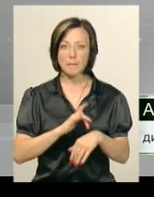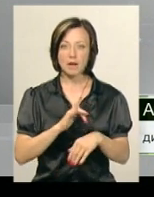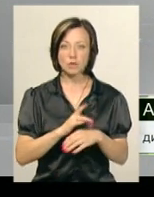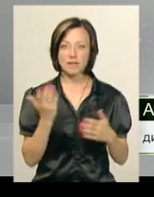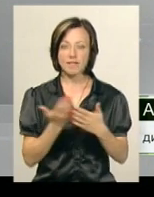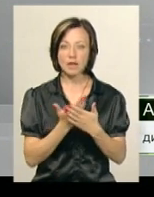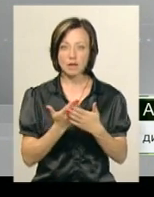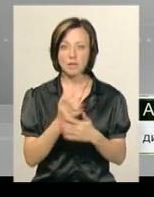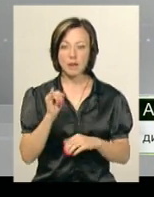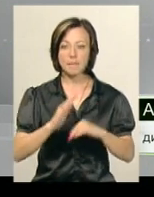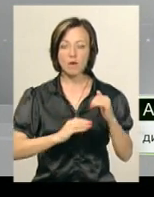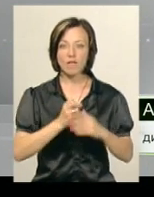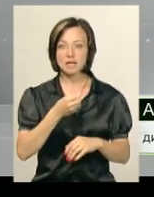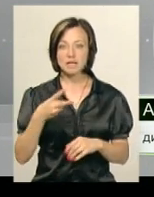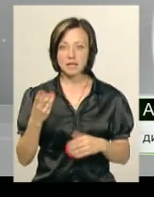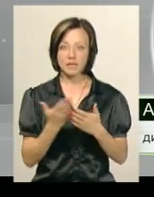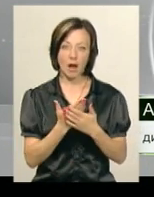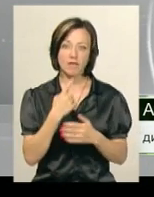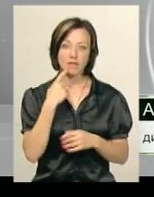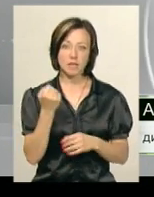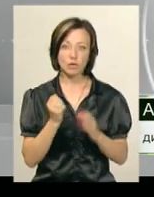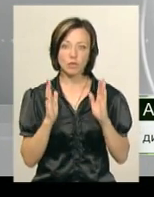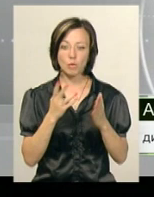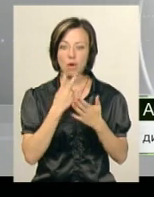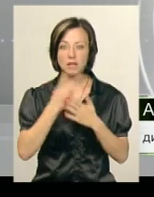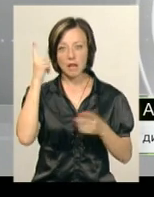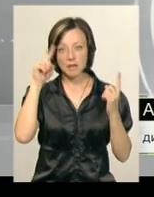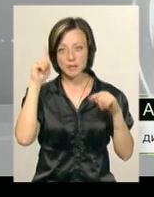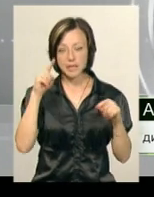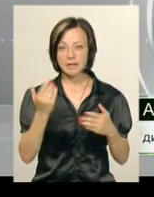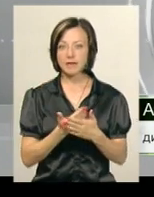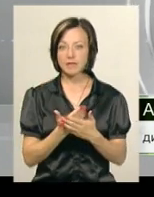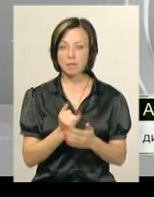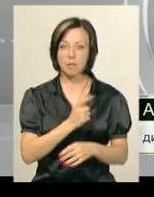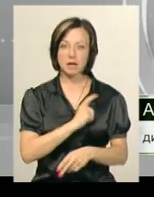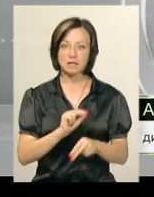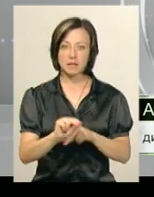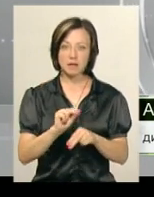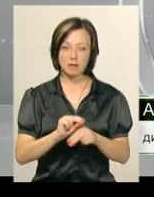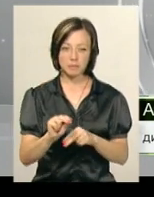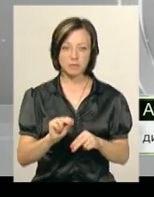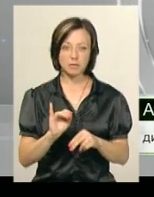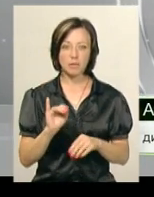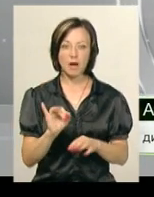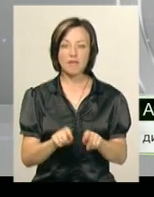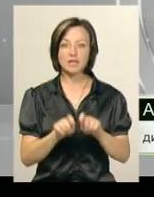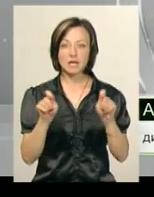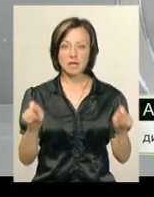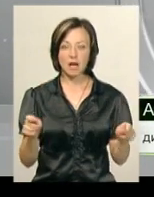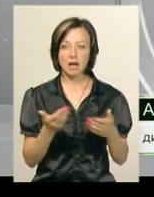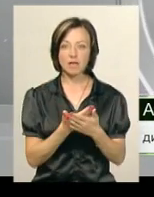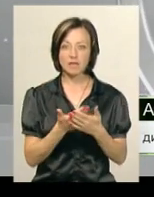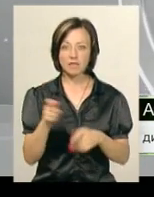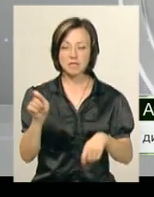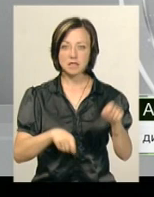фільми і професійні фільми, а в неділю будемо показувати анімаційні фільми і буде майстер-клас по анімації. Буде фільм відкриття в нас у